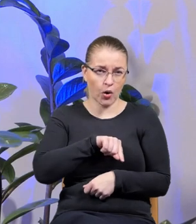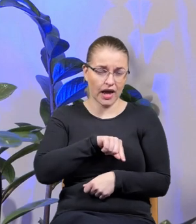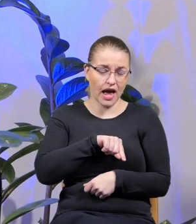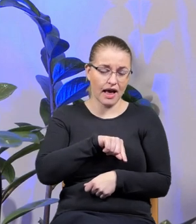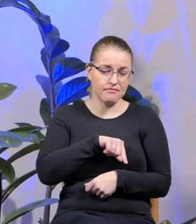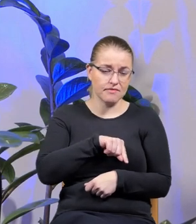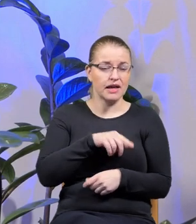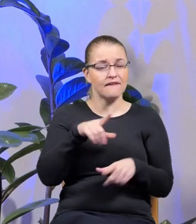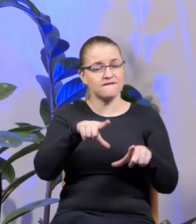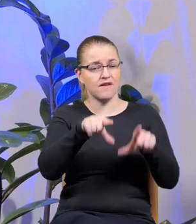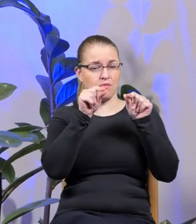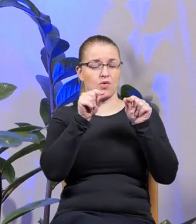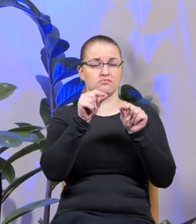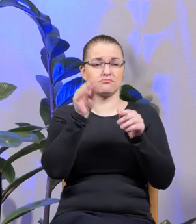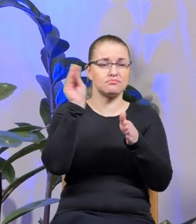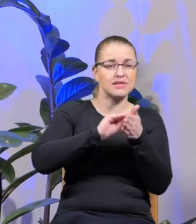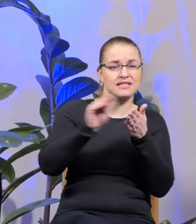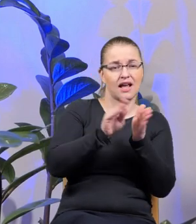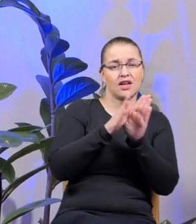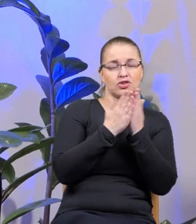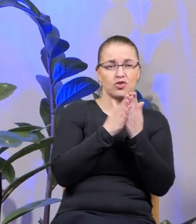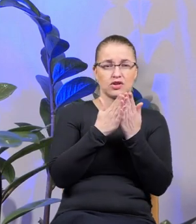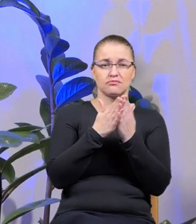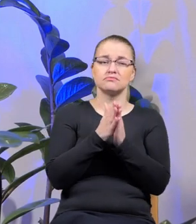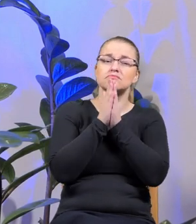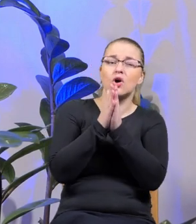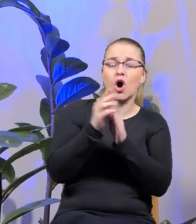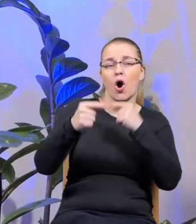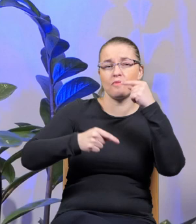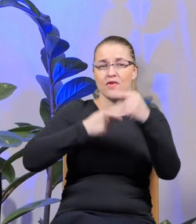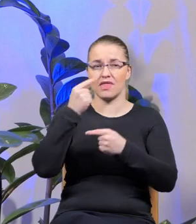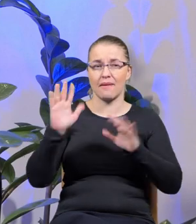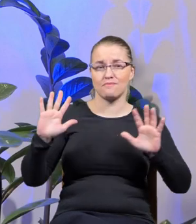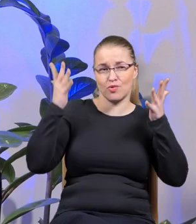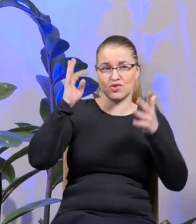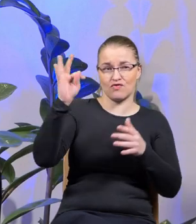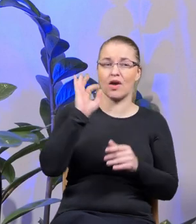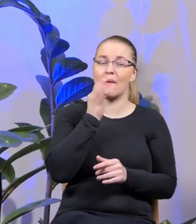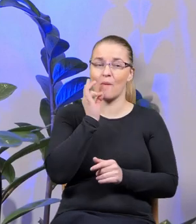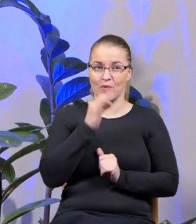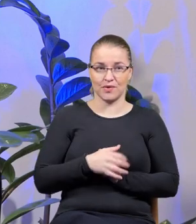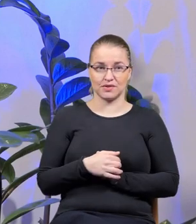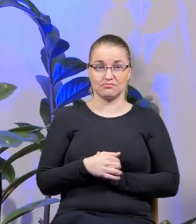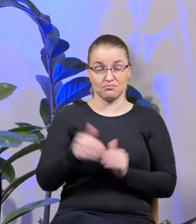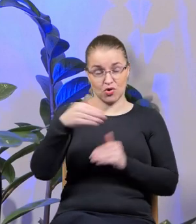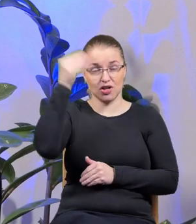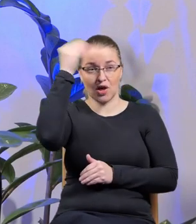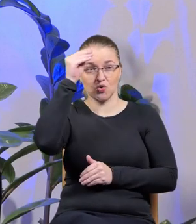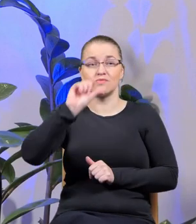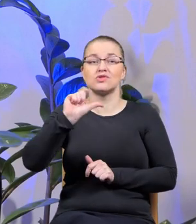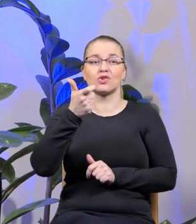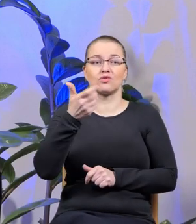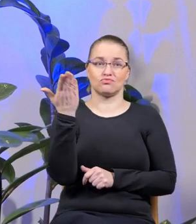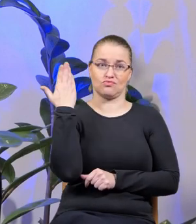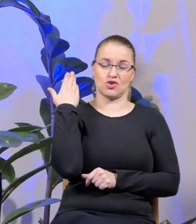opowiedzieć o swoich buntach, swojej młodości, takich najintensywniejszych? Może nauczymy się czegoś z tej przeszłości,